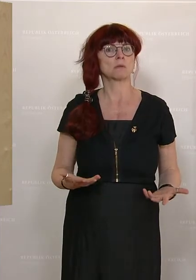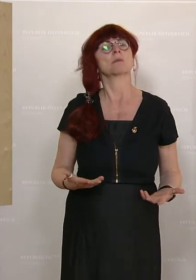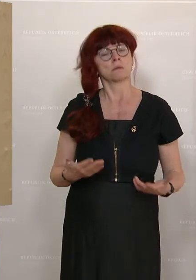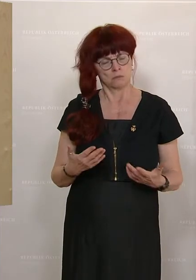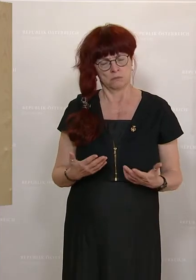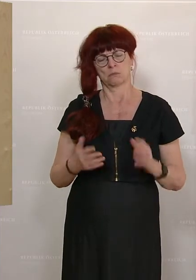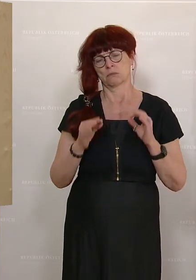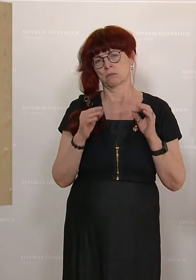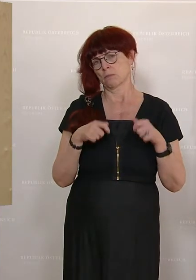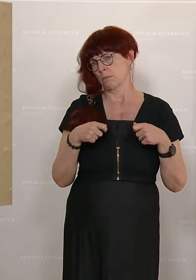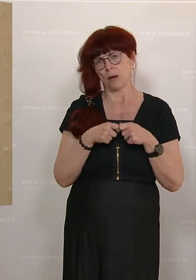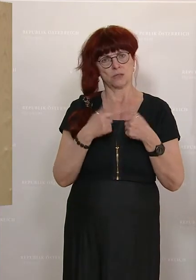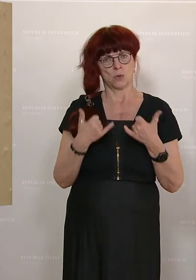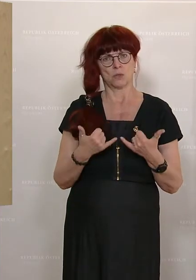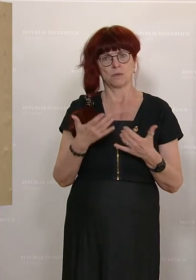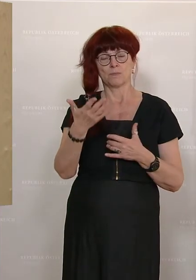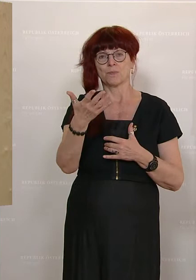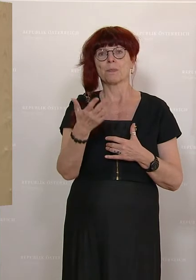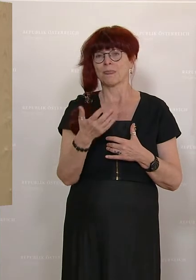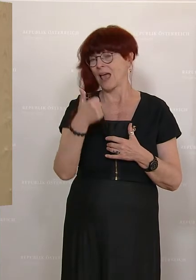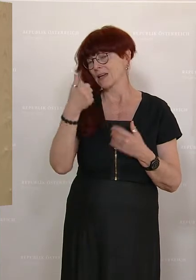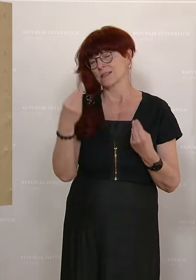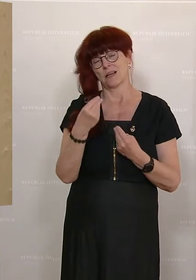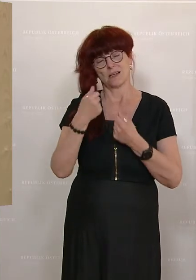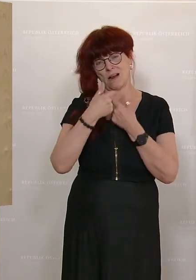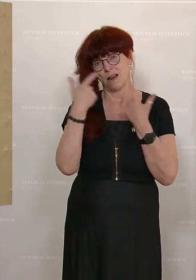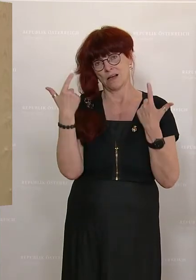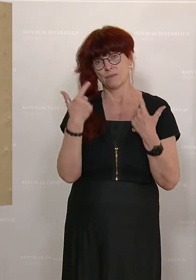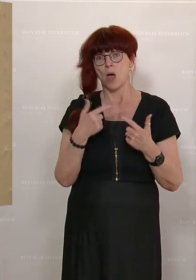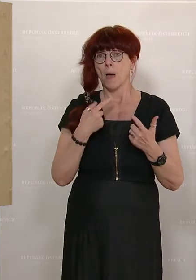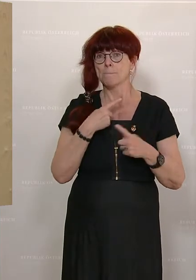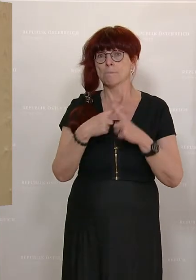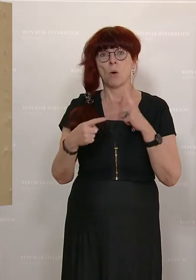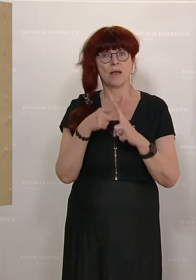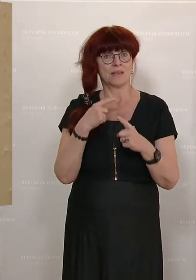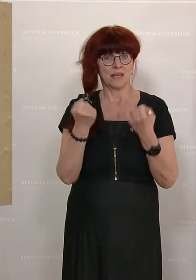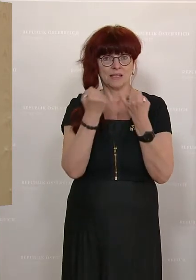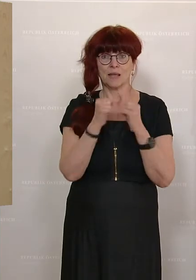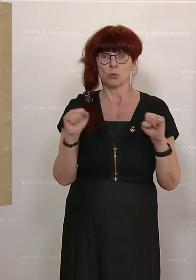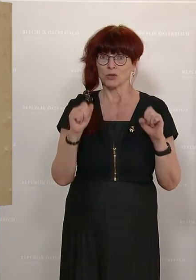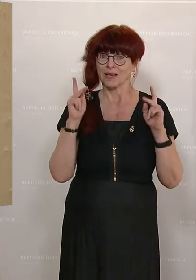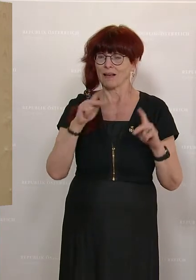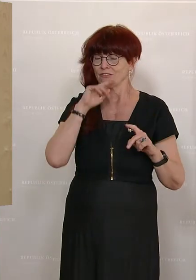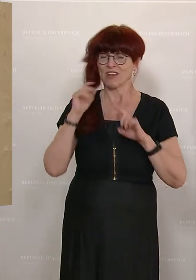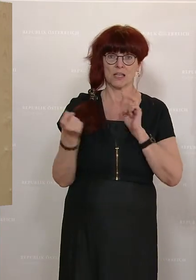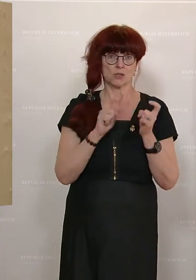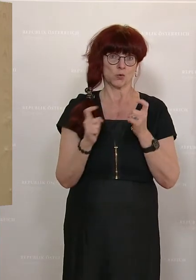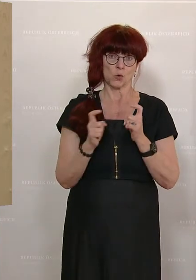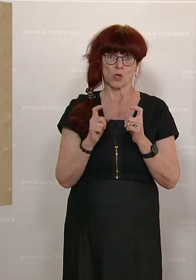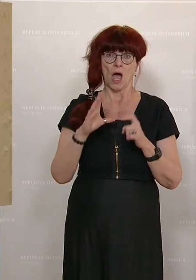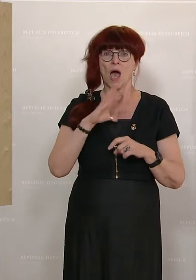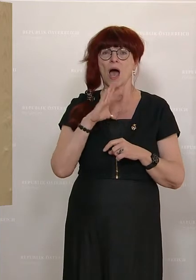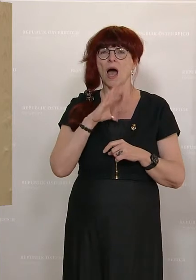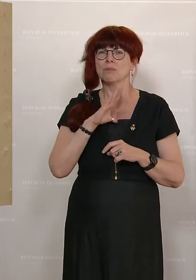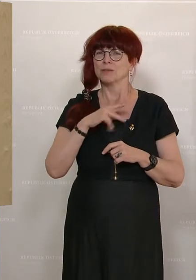Und eines möchte ich Ihnen noch sagen. Eines ist sicherlich klar. Man kann in der Politik und in der Demokratie vieles diskutieren, aber